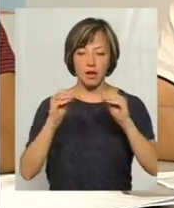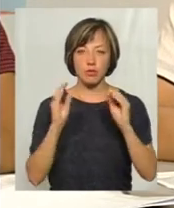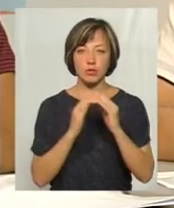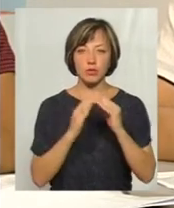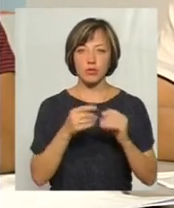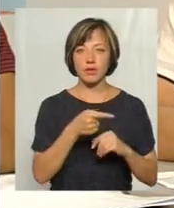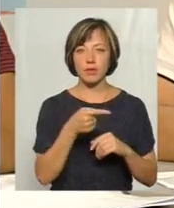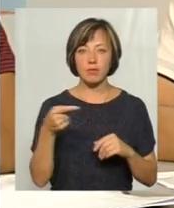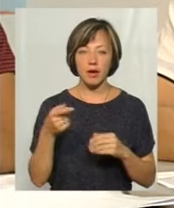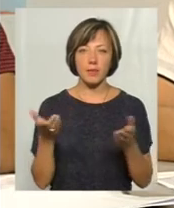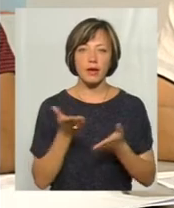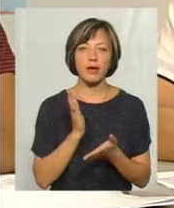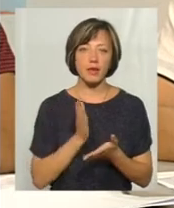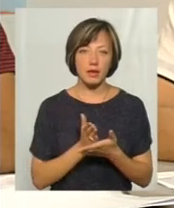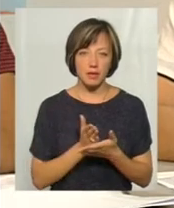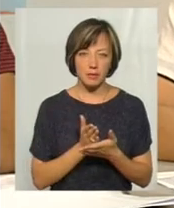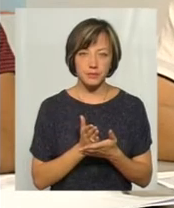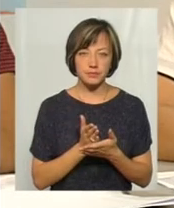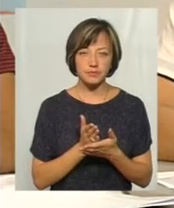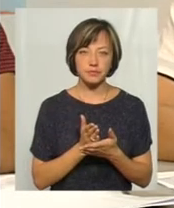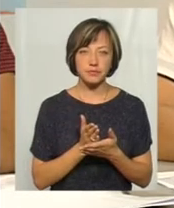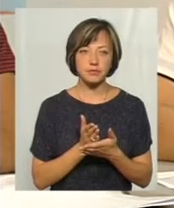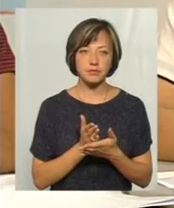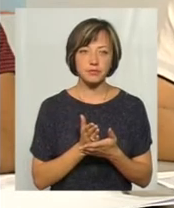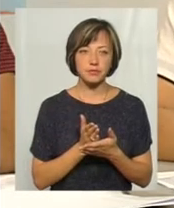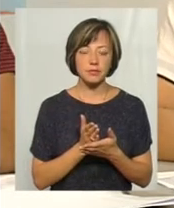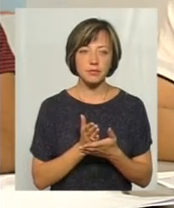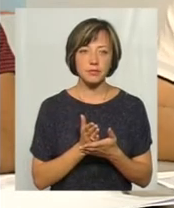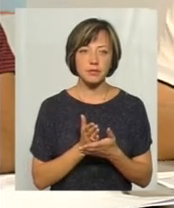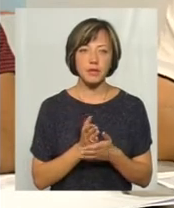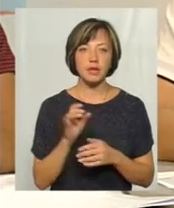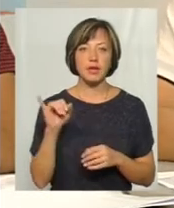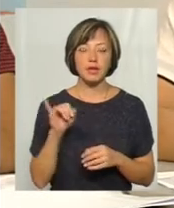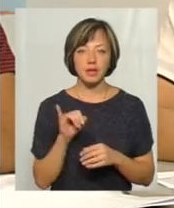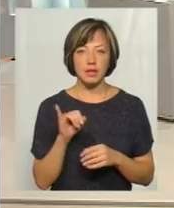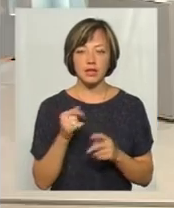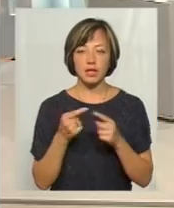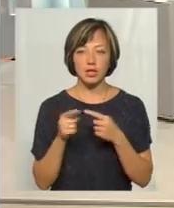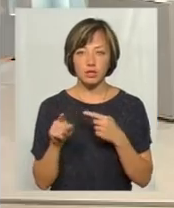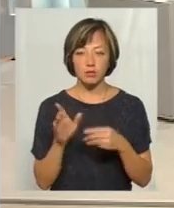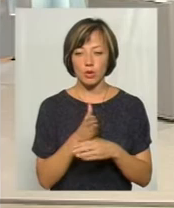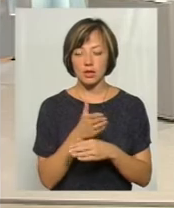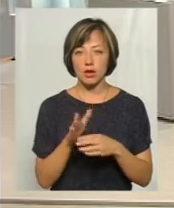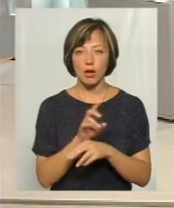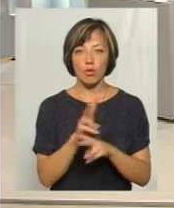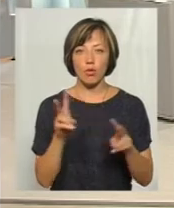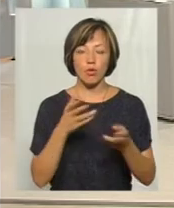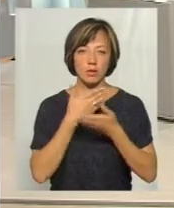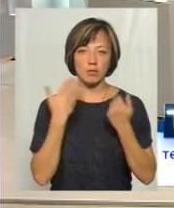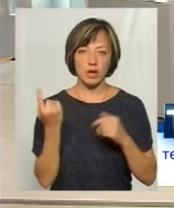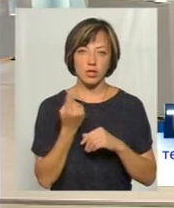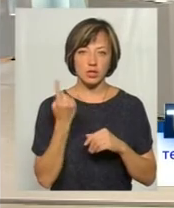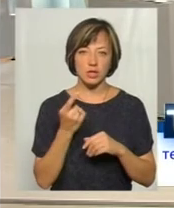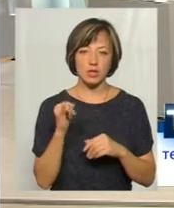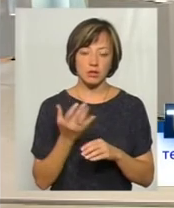ті, в яких є гарячі постачання, суму цю, і іншу ми розділяємо на те, в кого немає лічильника.